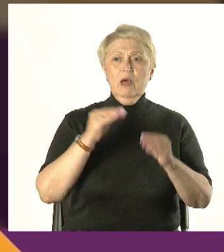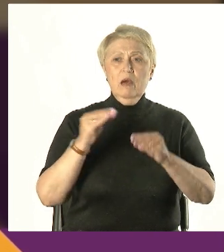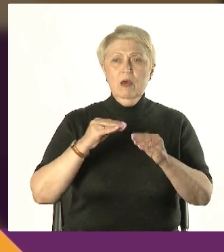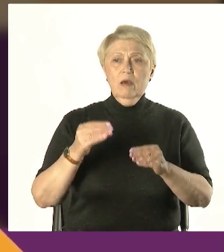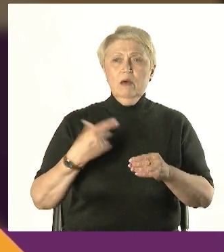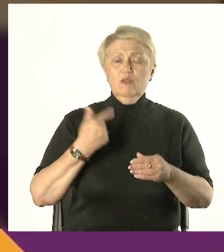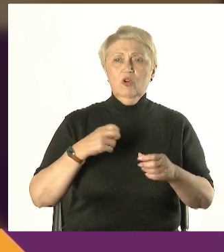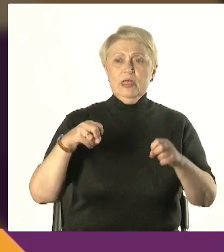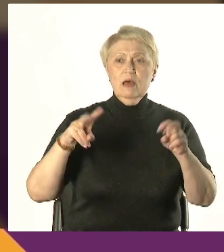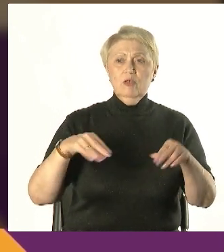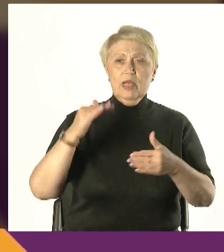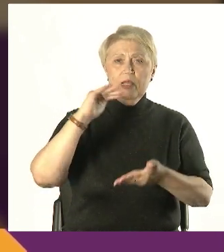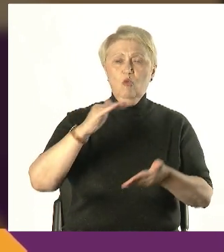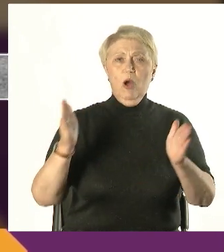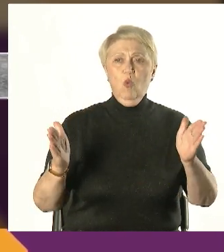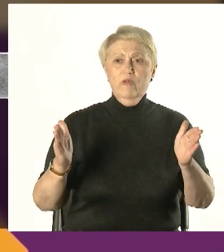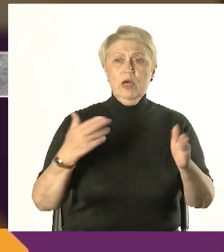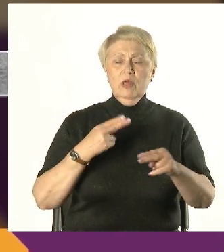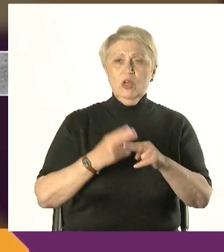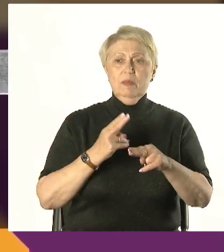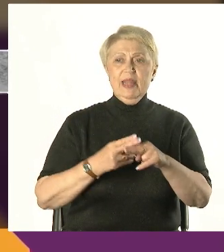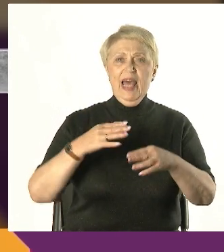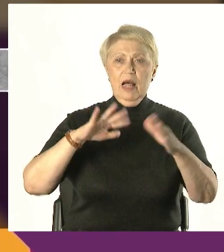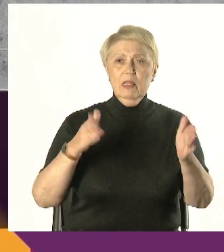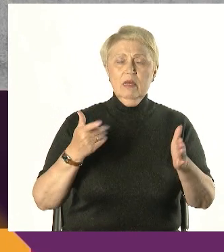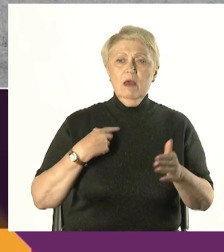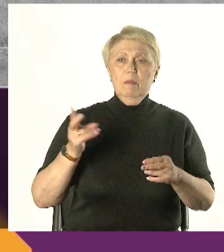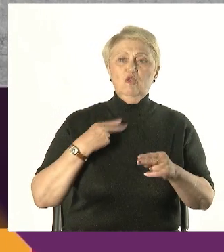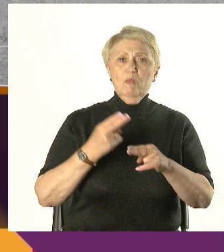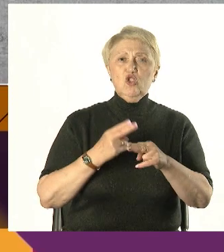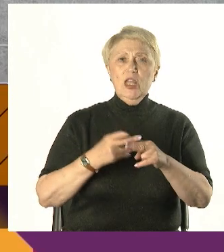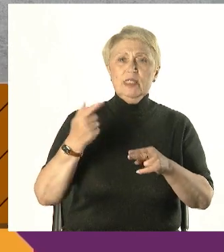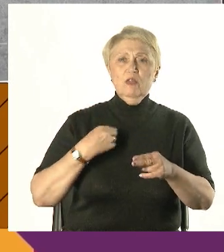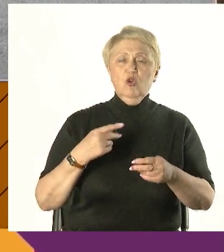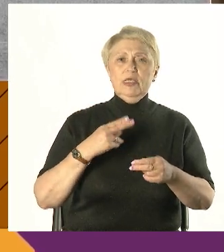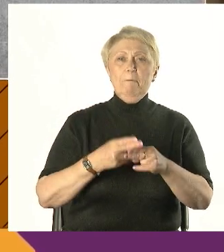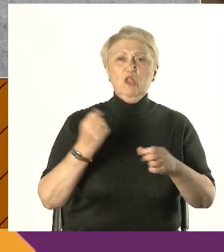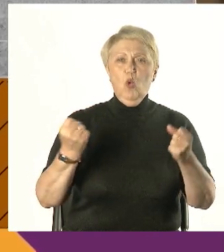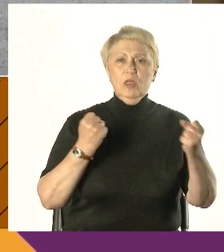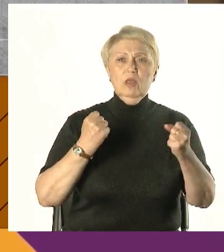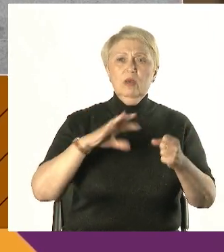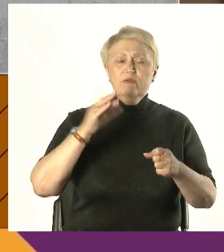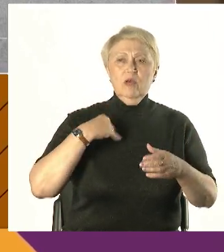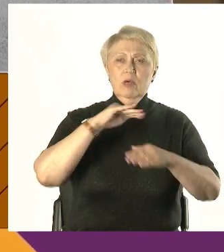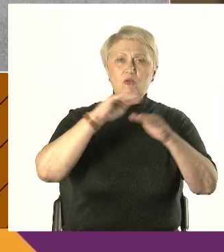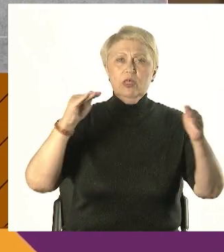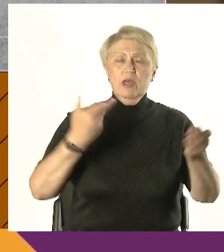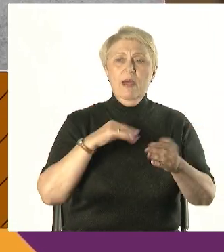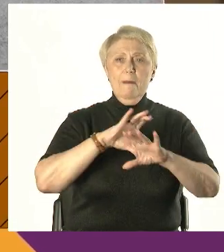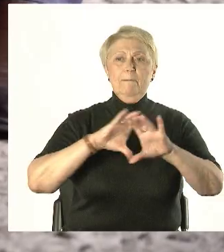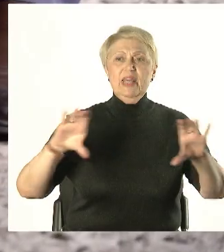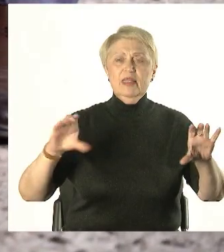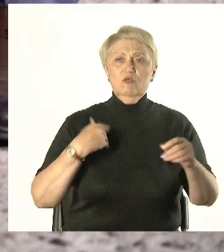Затем сертифицированная упаковка из металла. Сверху железобетонные емкости внутри хранилища. А над ним железобетонные плиты самого